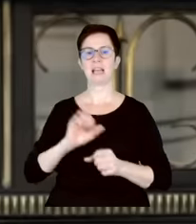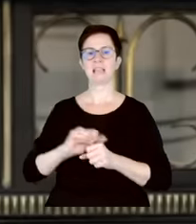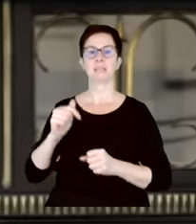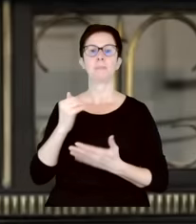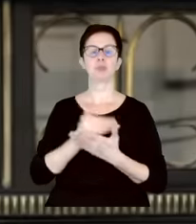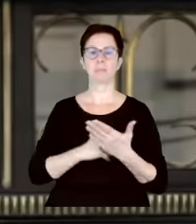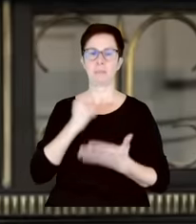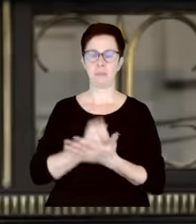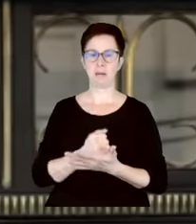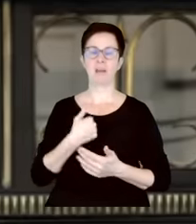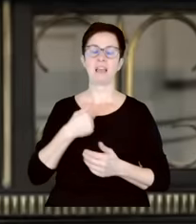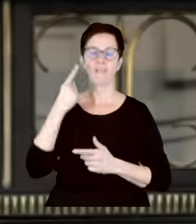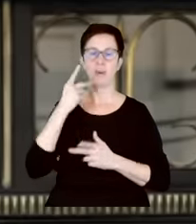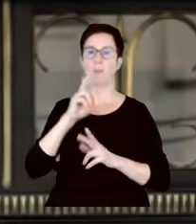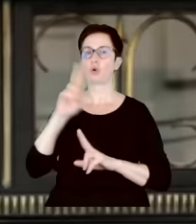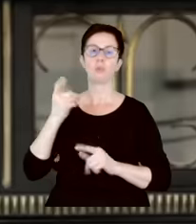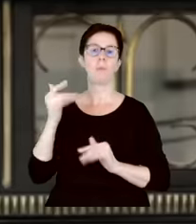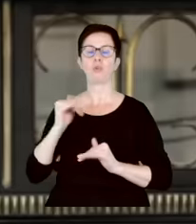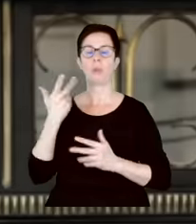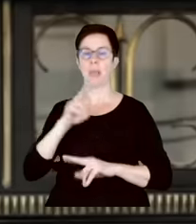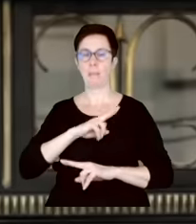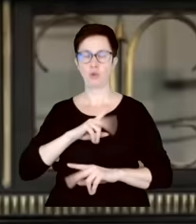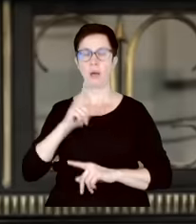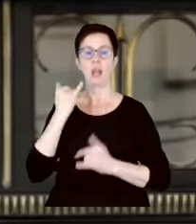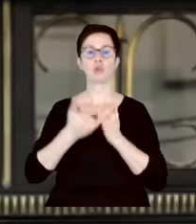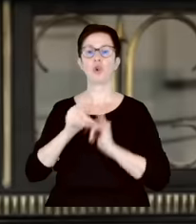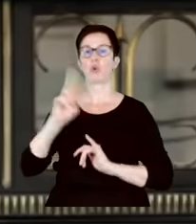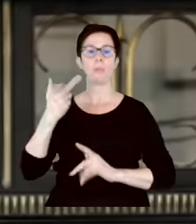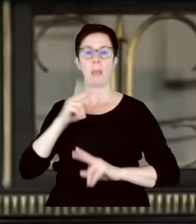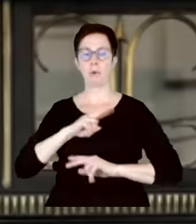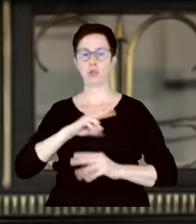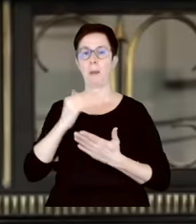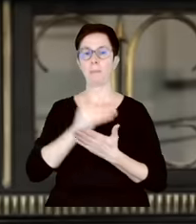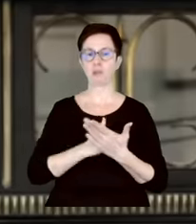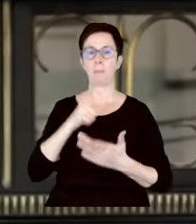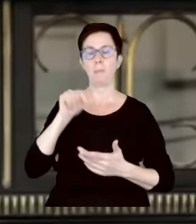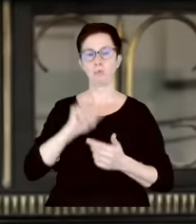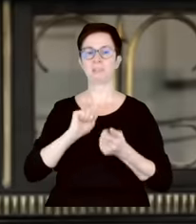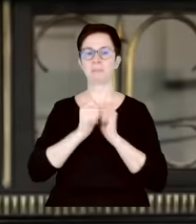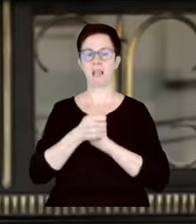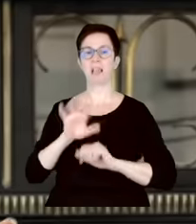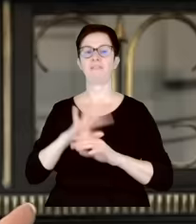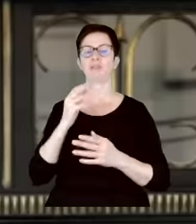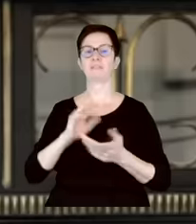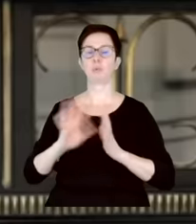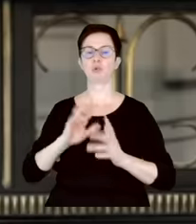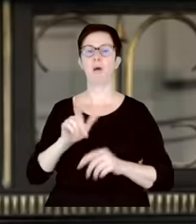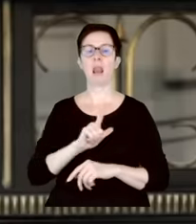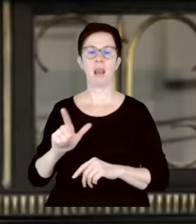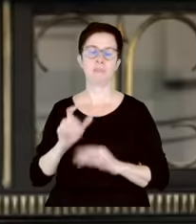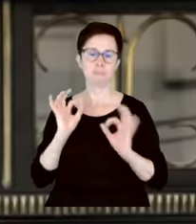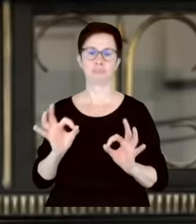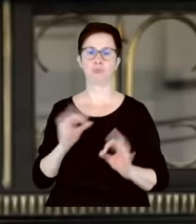może się komuś nie podobać, ale jeżeli ono się komuś nie podoba, niech zostanie zmienione w sposób legalny, czyli jeżeli komuś nie podoba się ustawa o